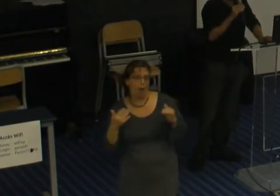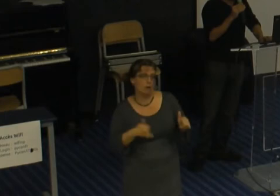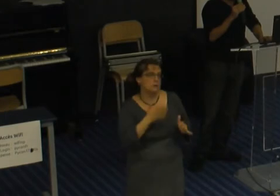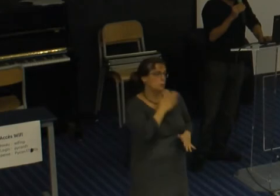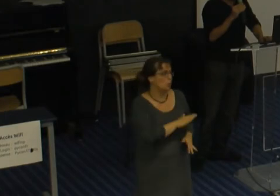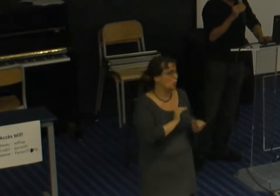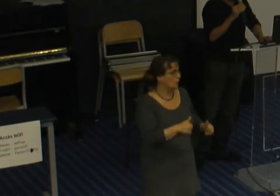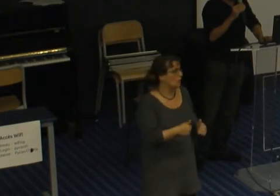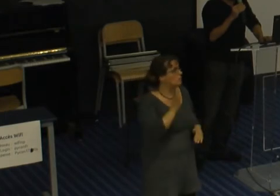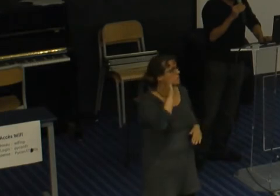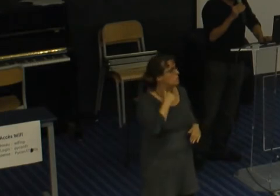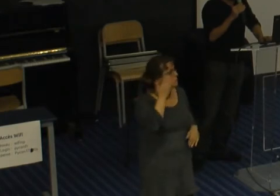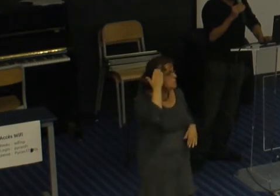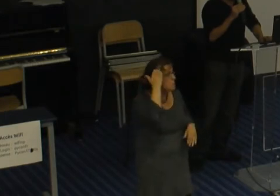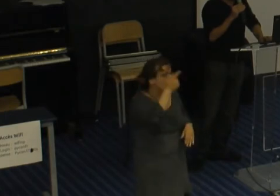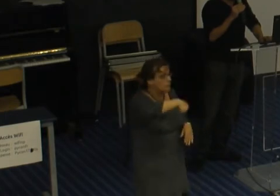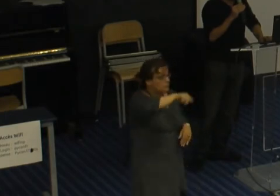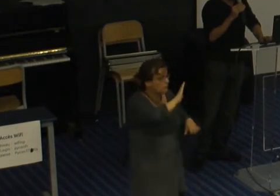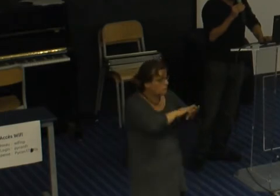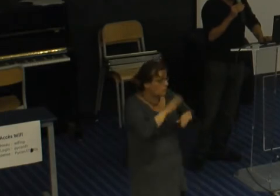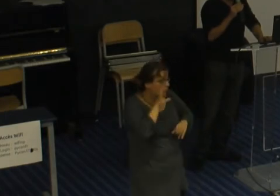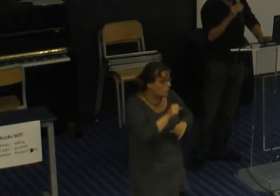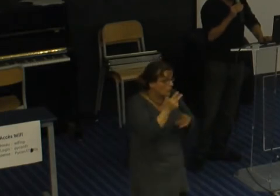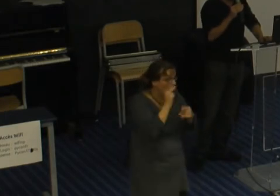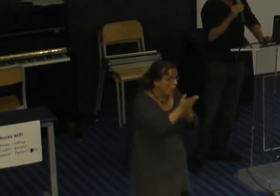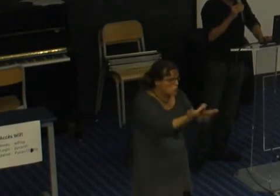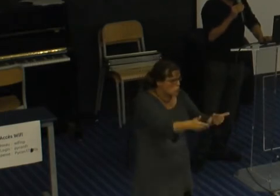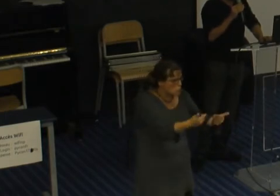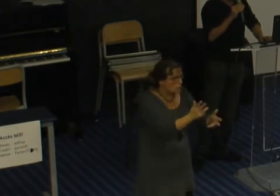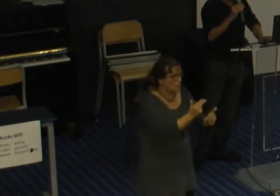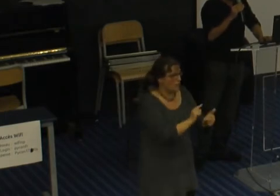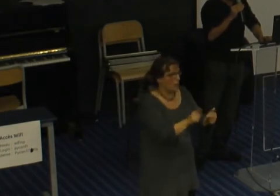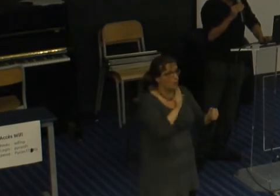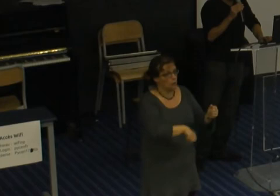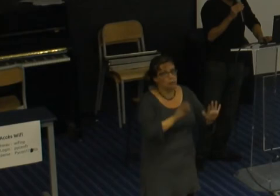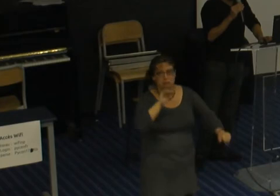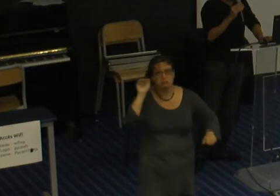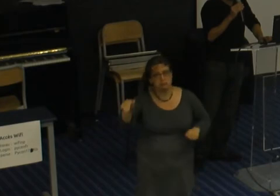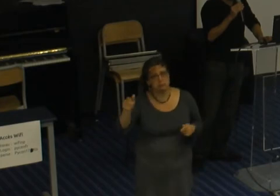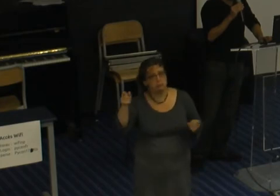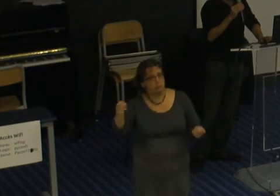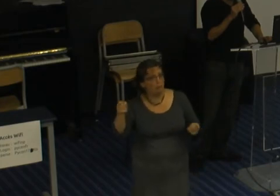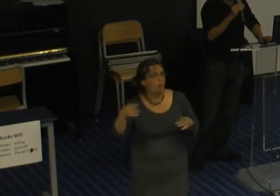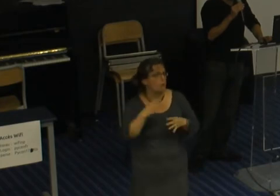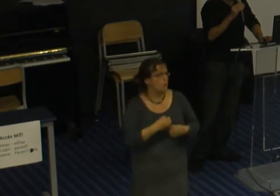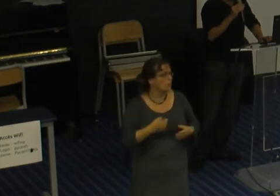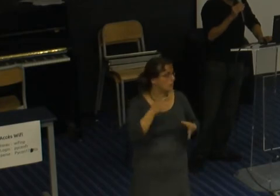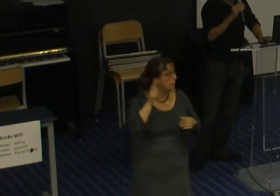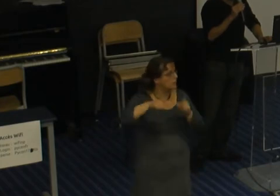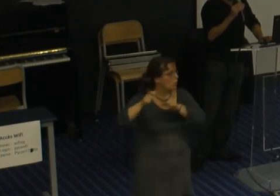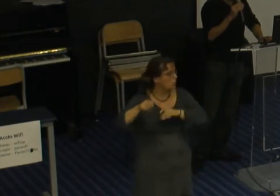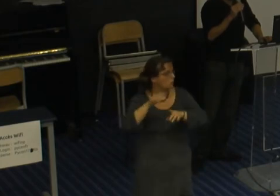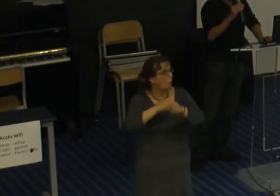voyez des choses qui ne conviennent pas n'hésitez pas à contacter les organisateurs ou l'alias diversité à tafpi.org